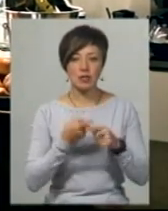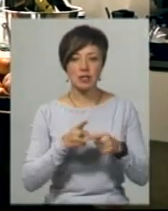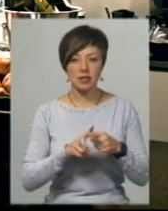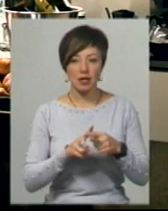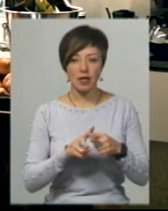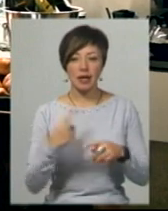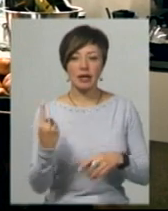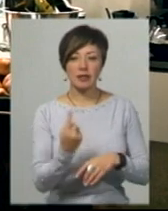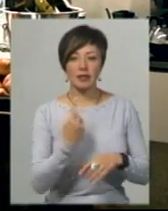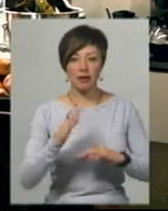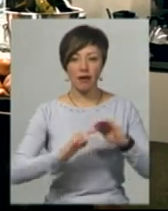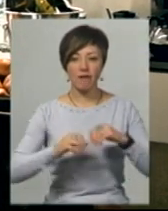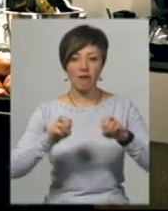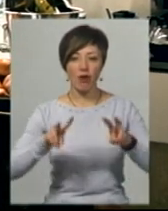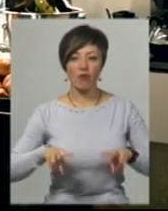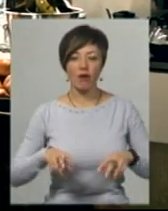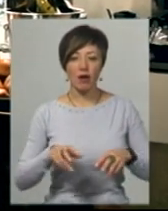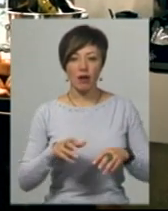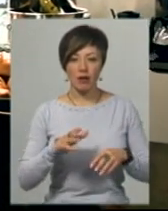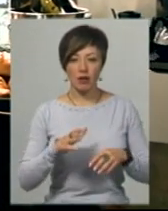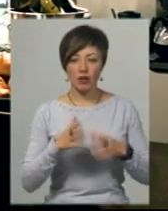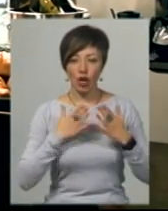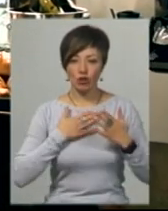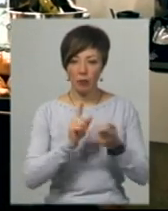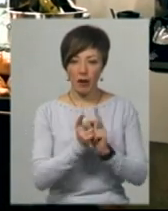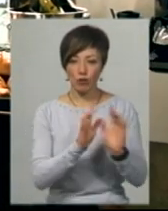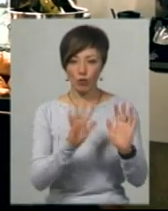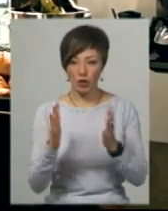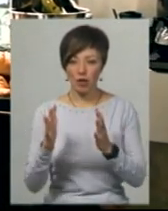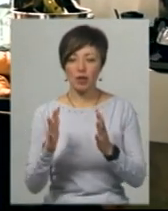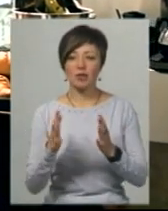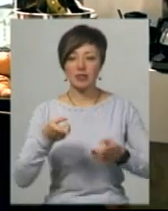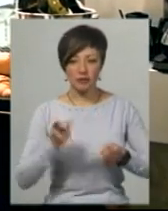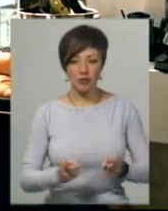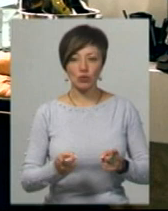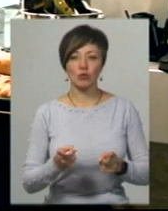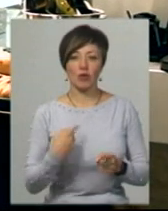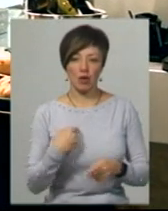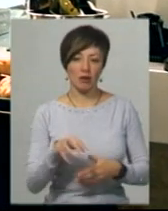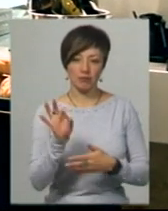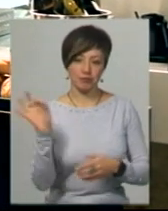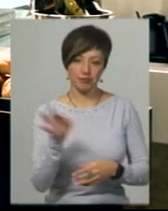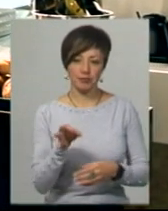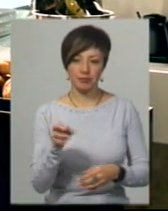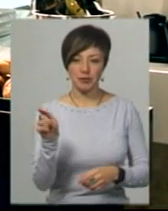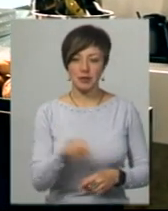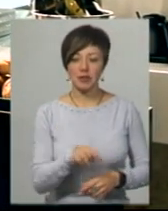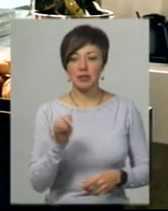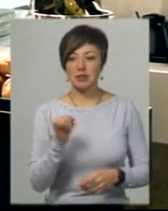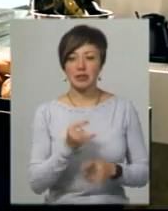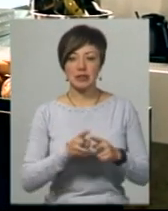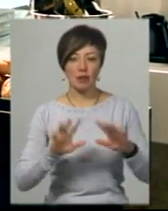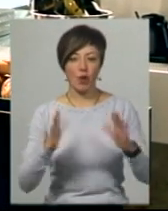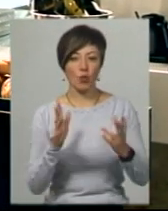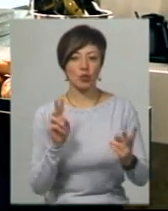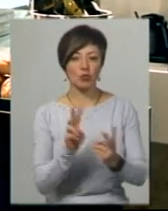чи не єдина фахова така просвячена нашому перекладу подія, то звісно, що без вагання проїжджаю і це нагода